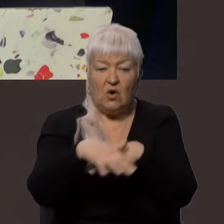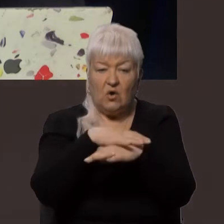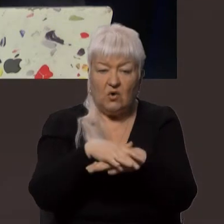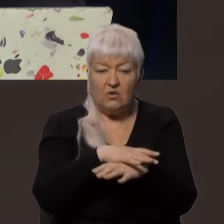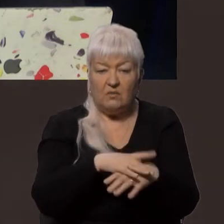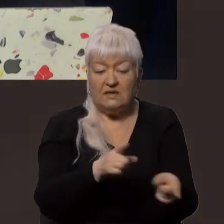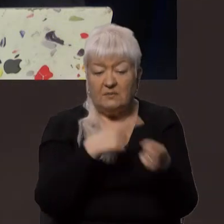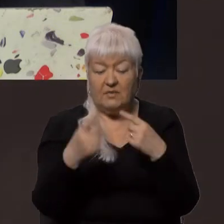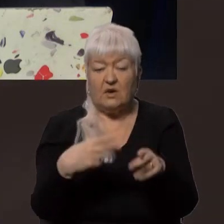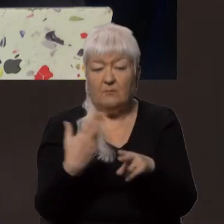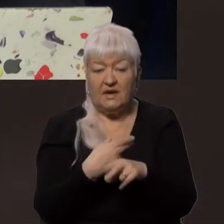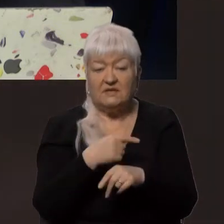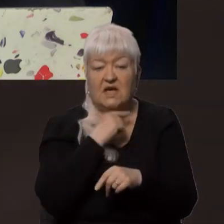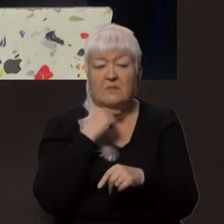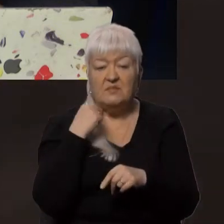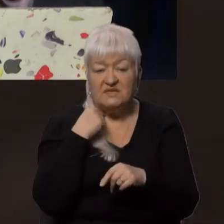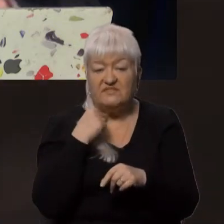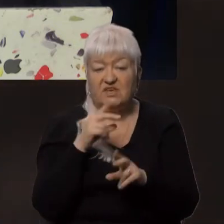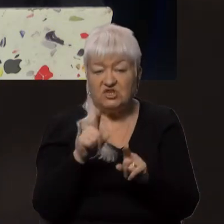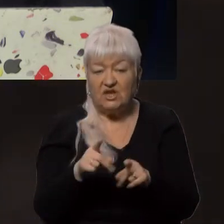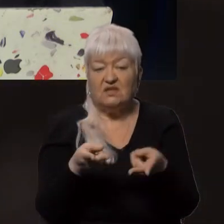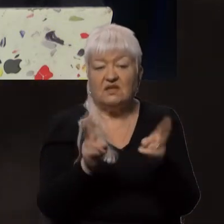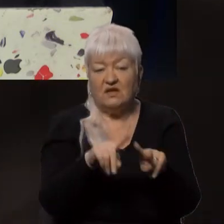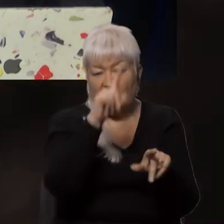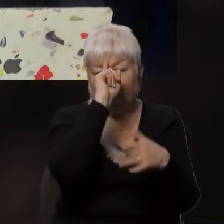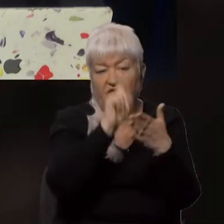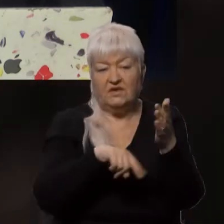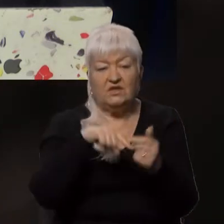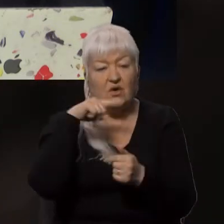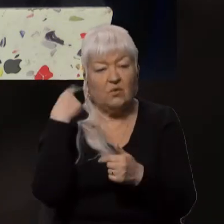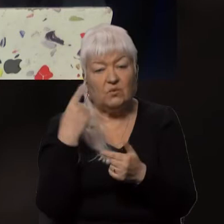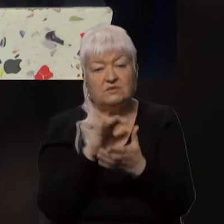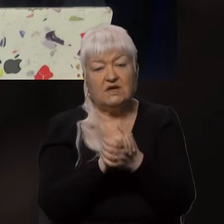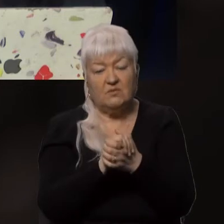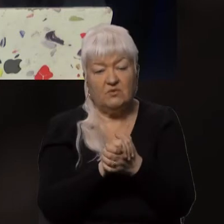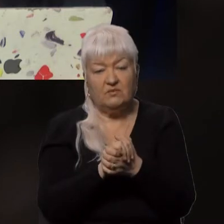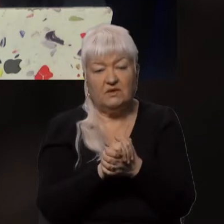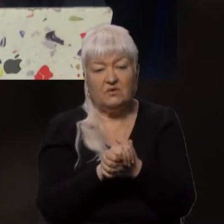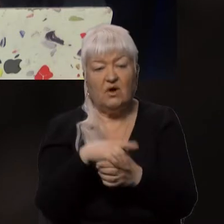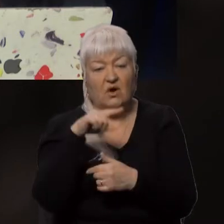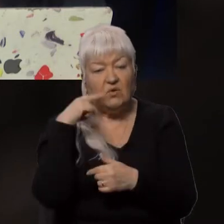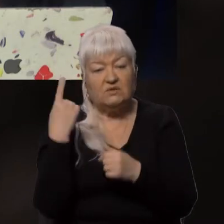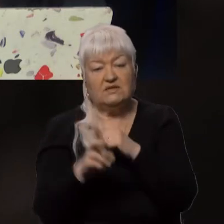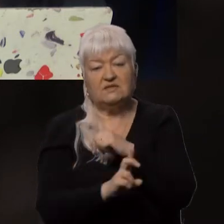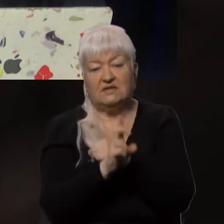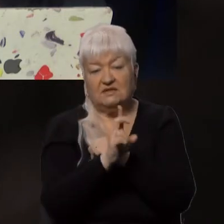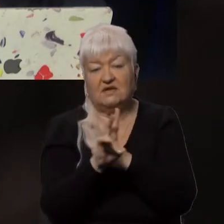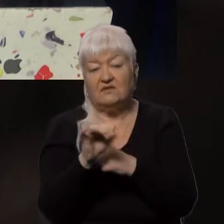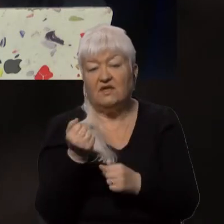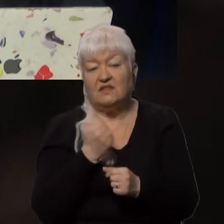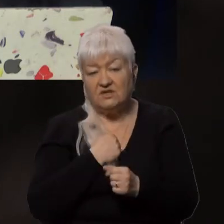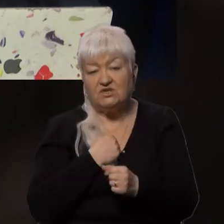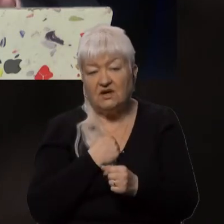священків. Священники залишаються все ж таки вірні рускому міру, вірні російській церкві. На жаль,